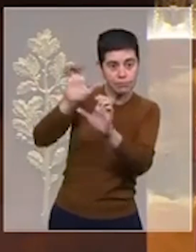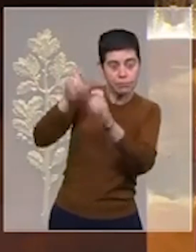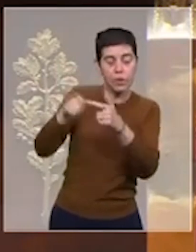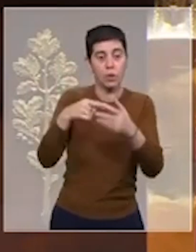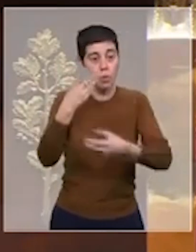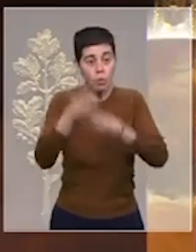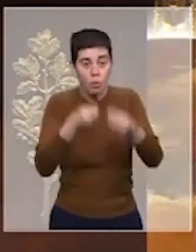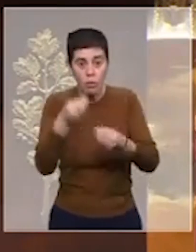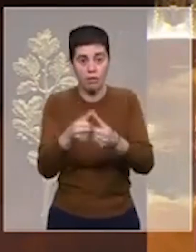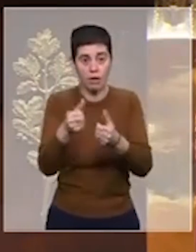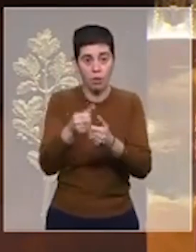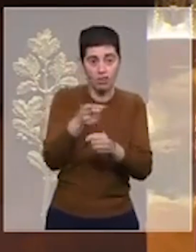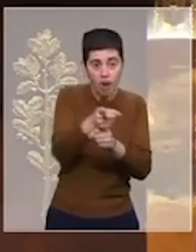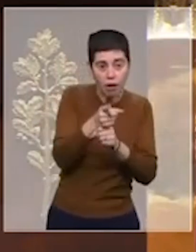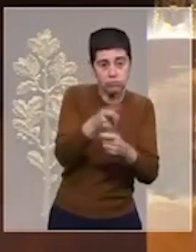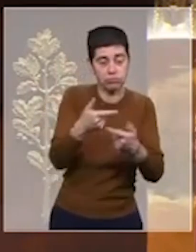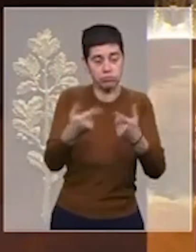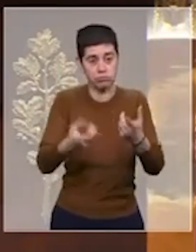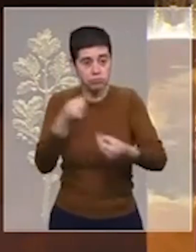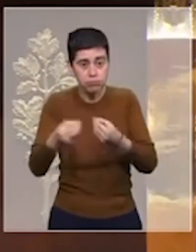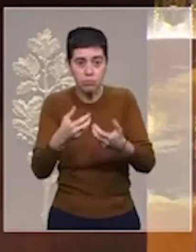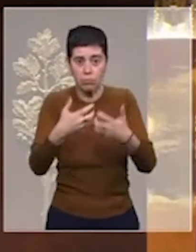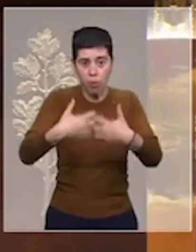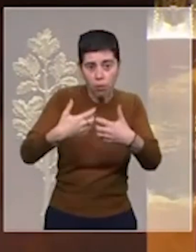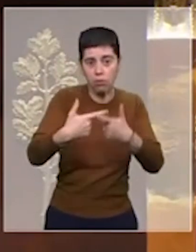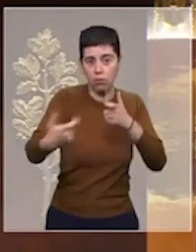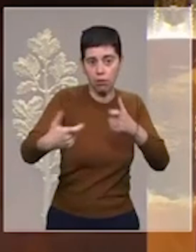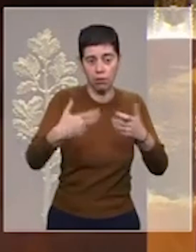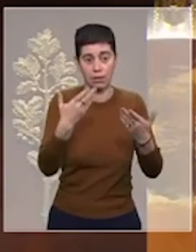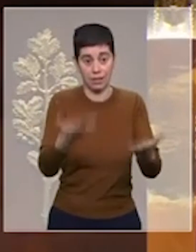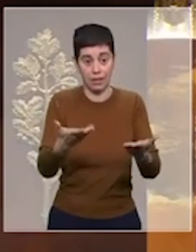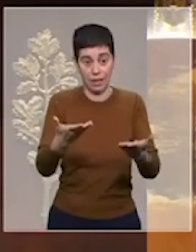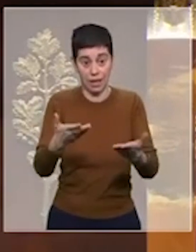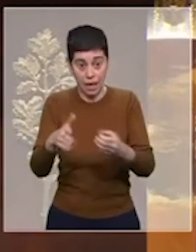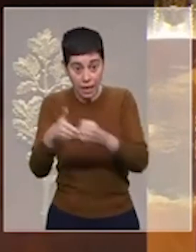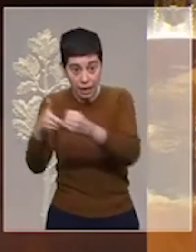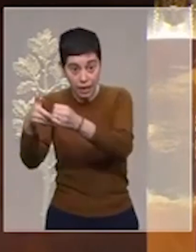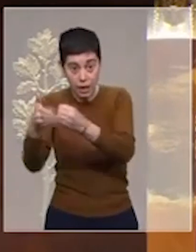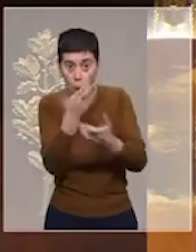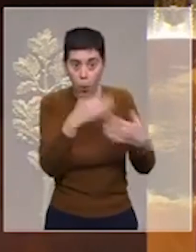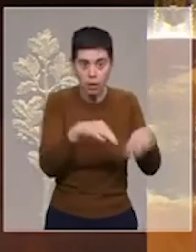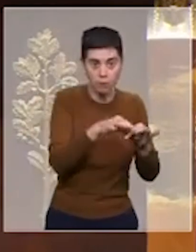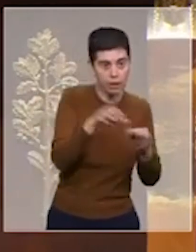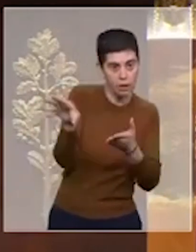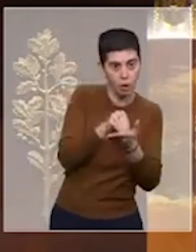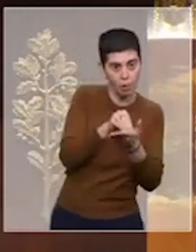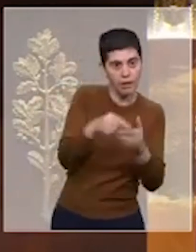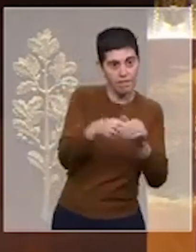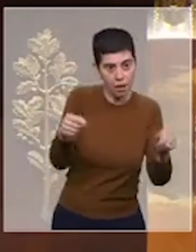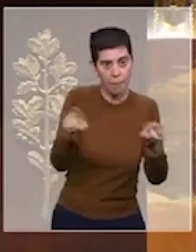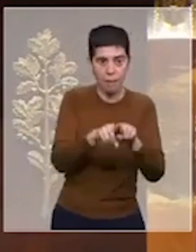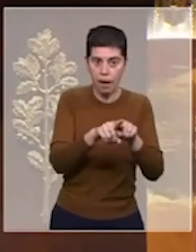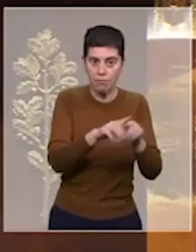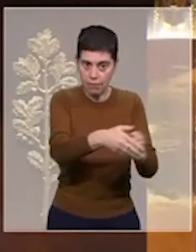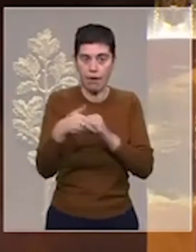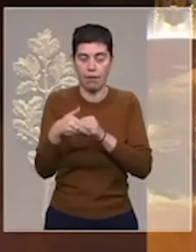les blindés sont devenues des impulsions pour les autres pays à adopter les mêmes décisions. La France